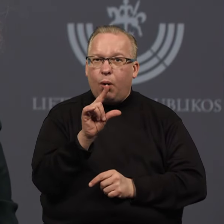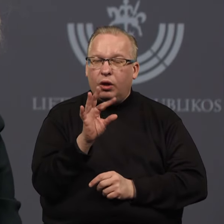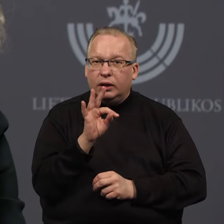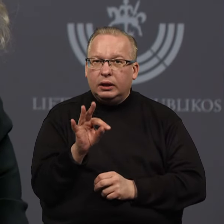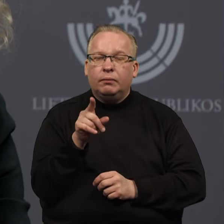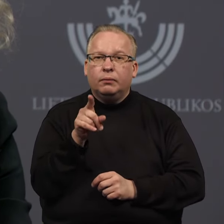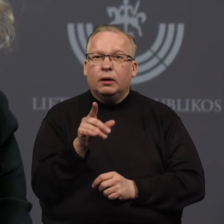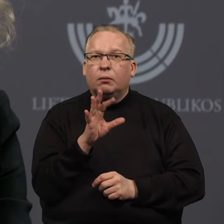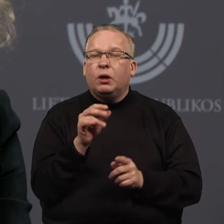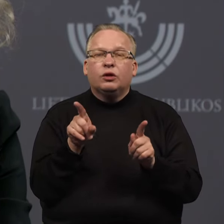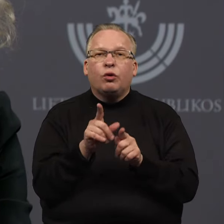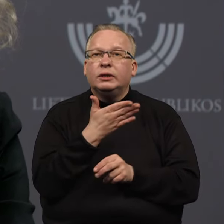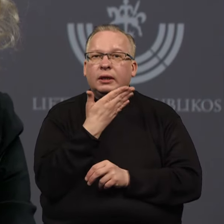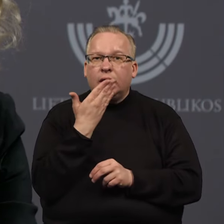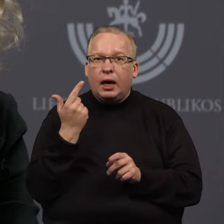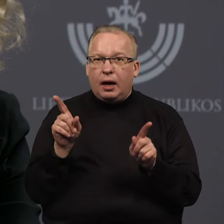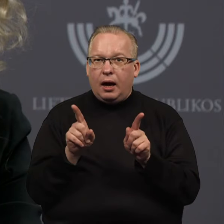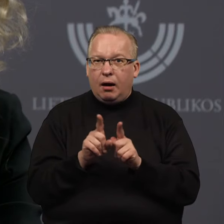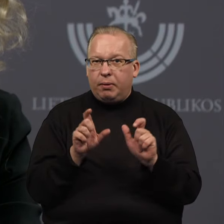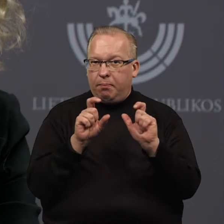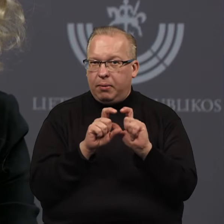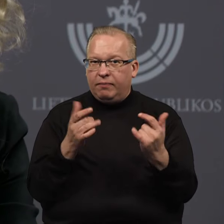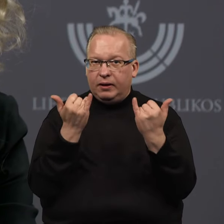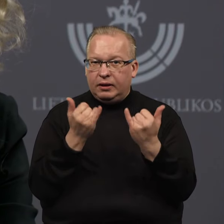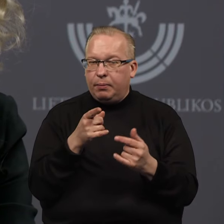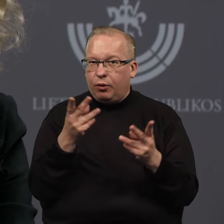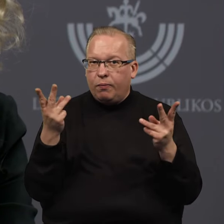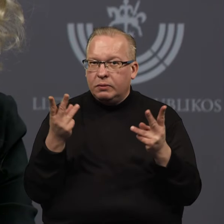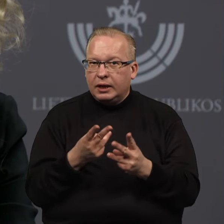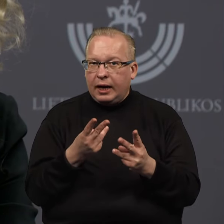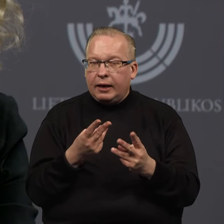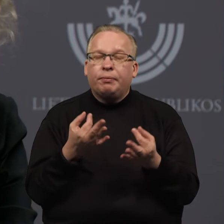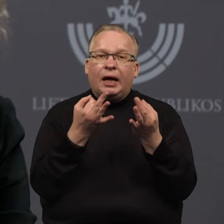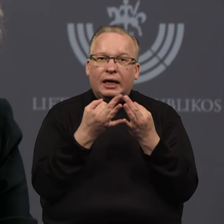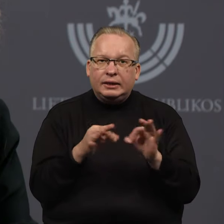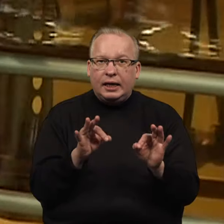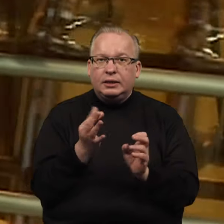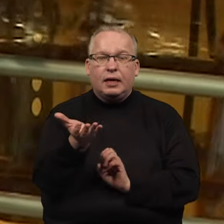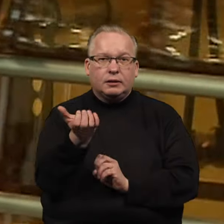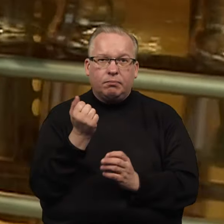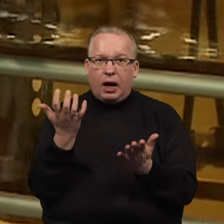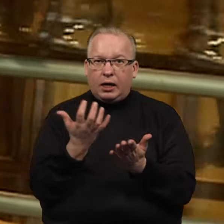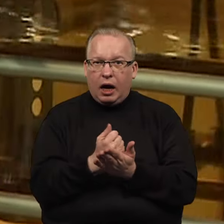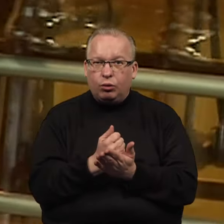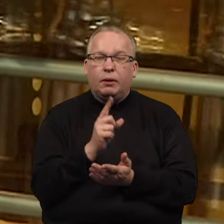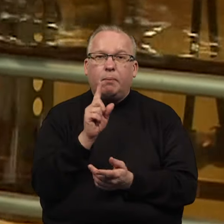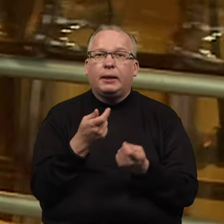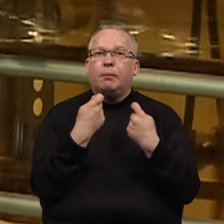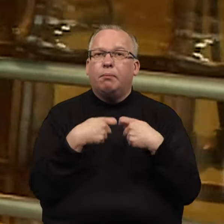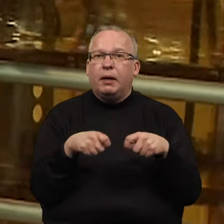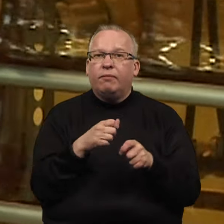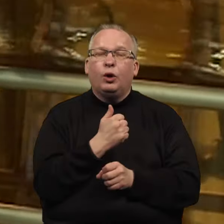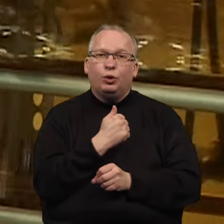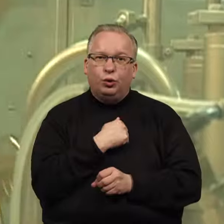josgi nėra kažkokios parduotuvės, dabar joms reikia licenzijas išsijimti, nors pardavėjai šiaip